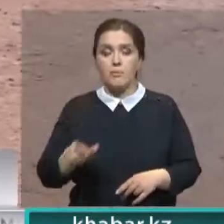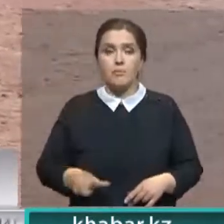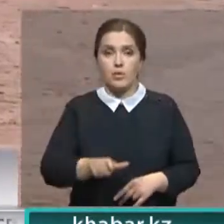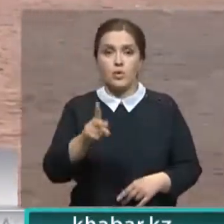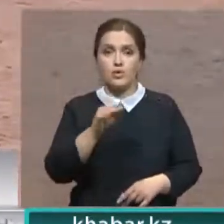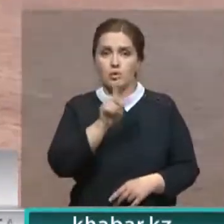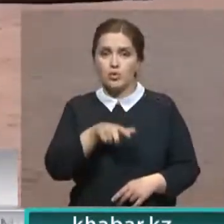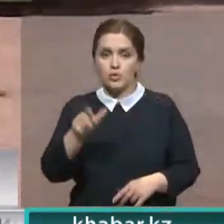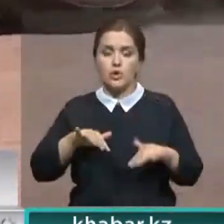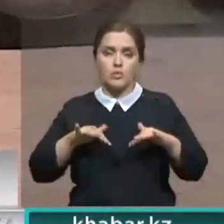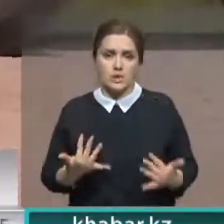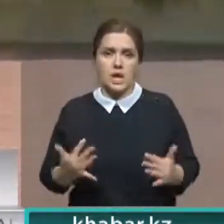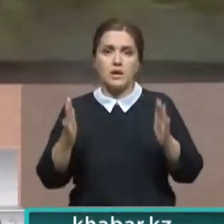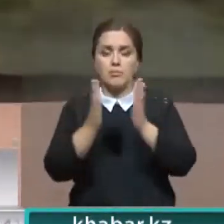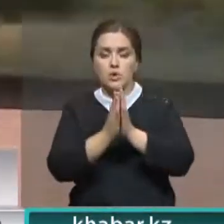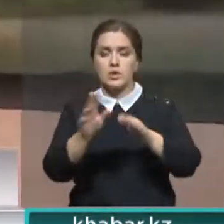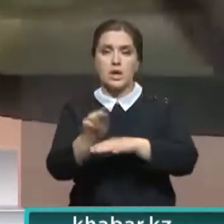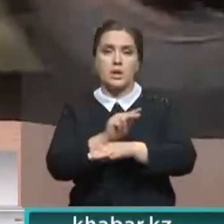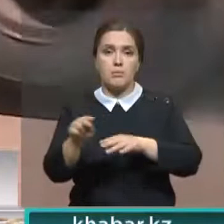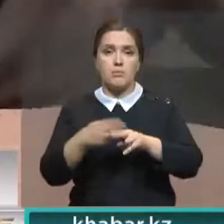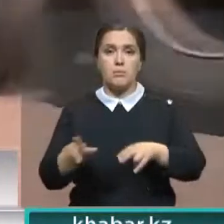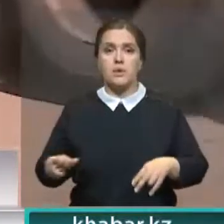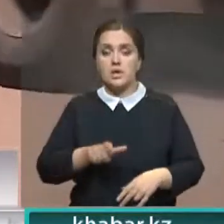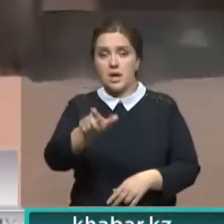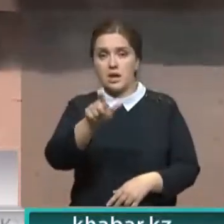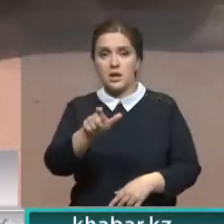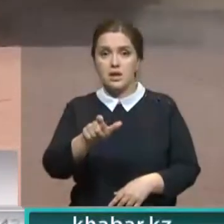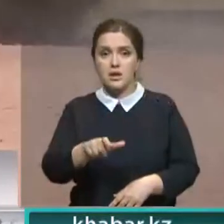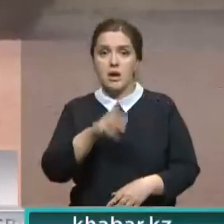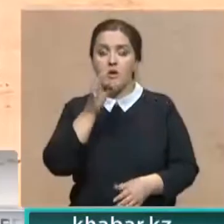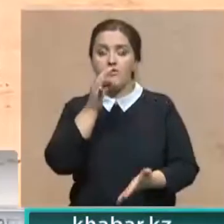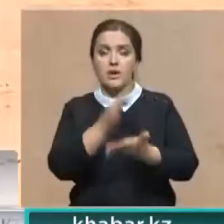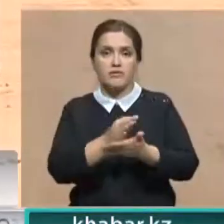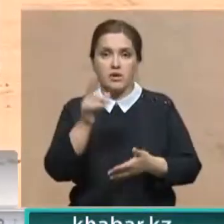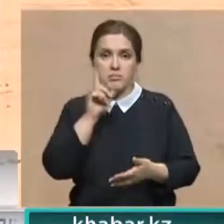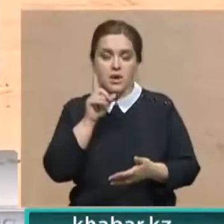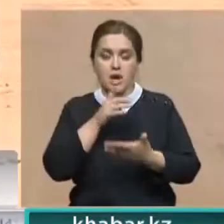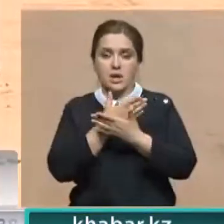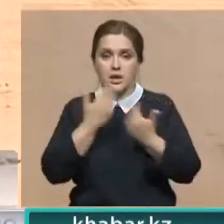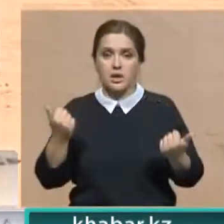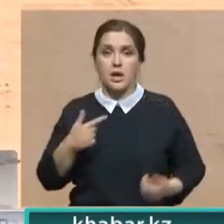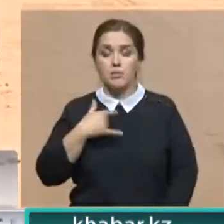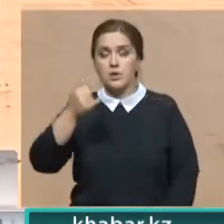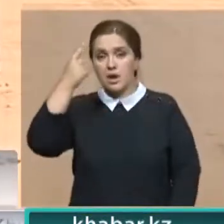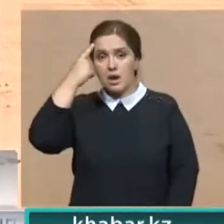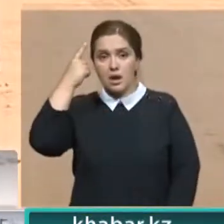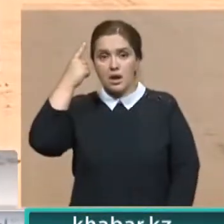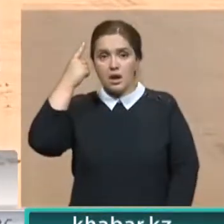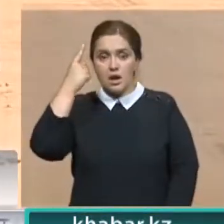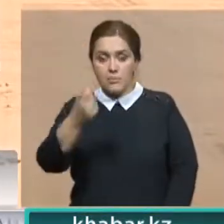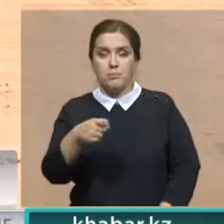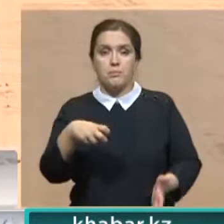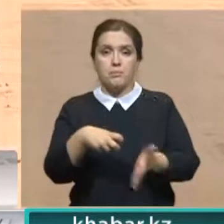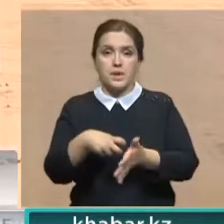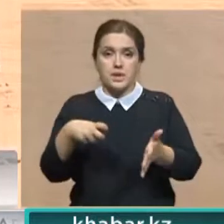люди устали и поэтому просят отремонтировать разбитый участок. В ответе дорожников утешения мало. Мы обратились, направлено от нас письмо